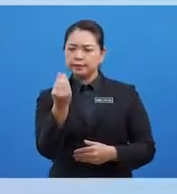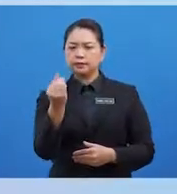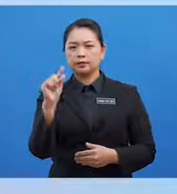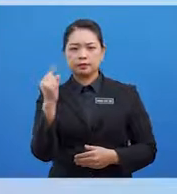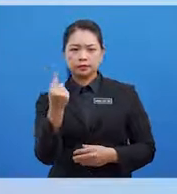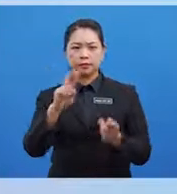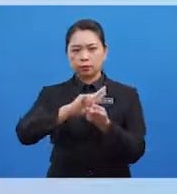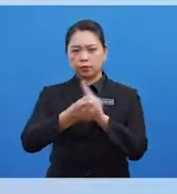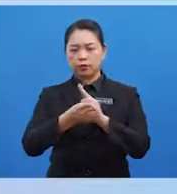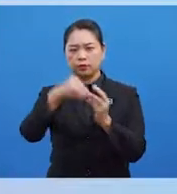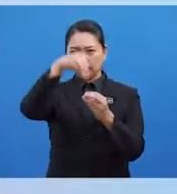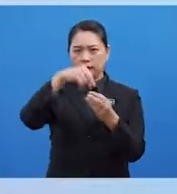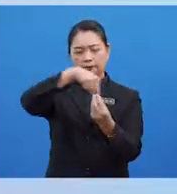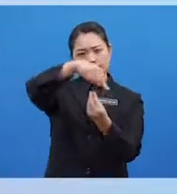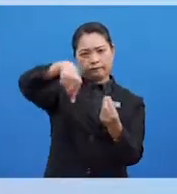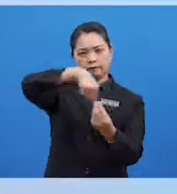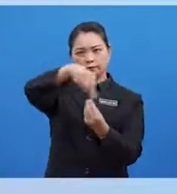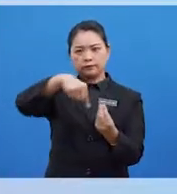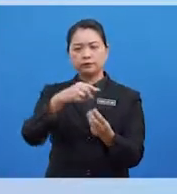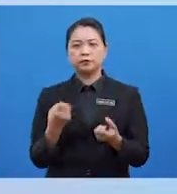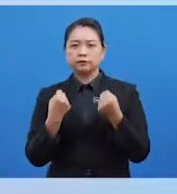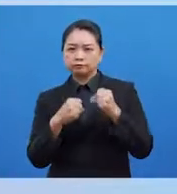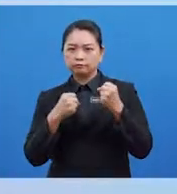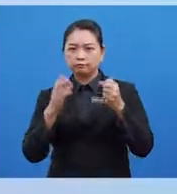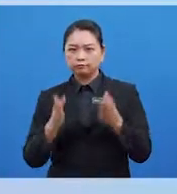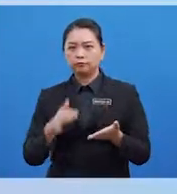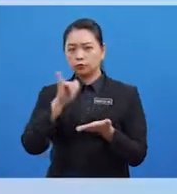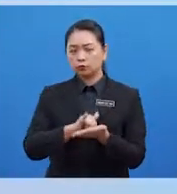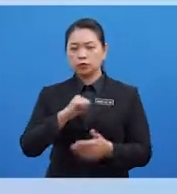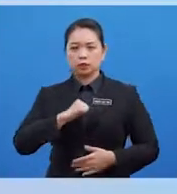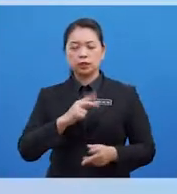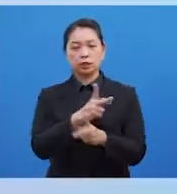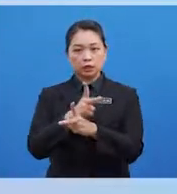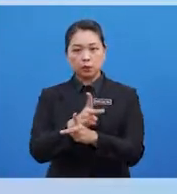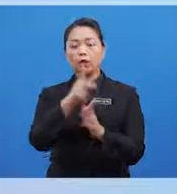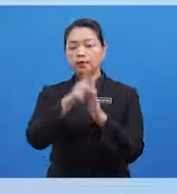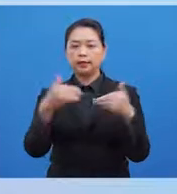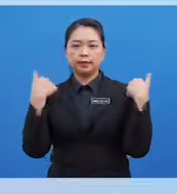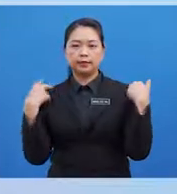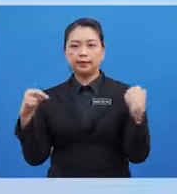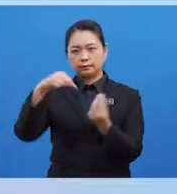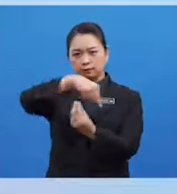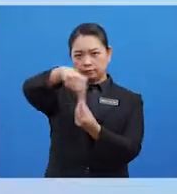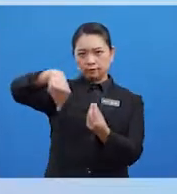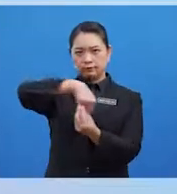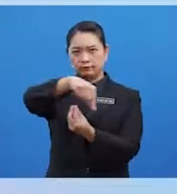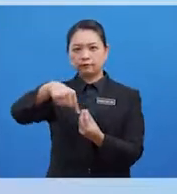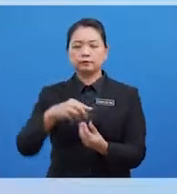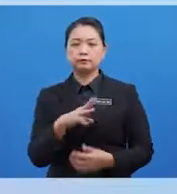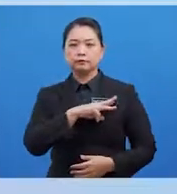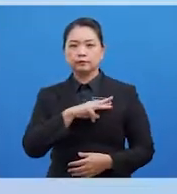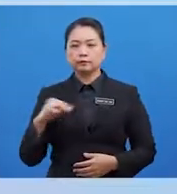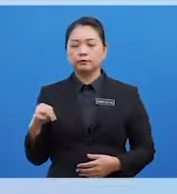perubahan dalam persekitaran Dan atlet itu sendiri yang mengawal keadaan persekitarannya Manakala